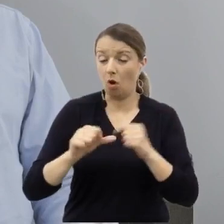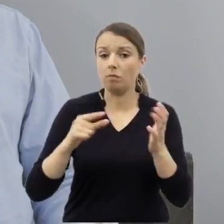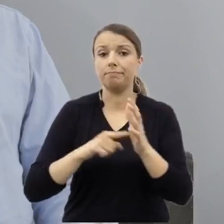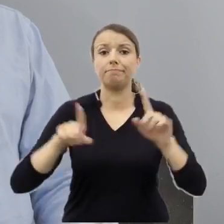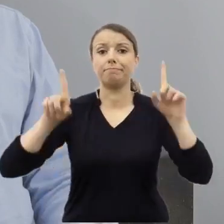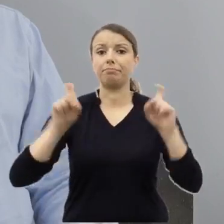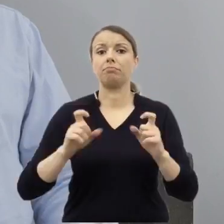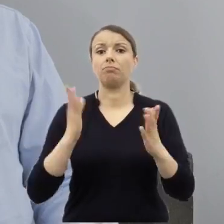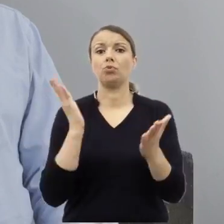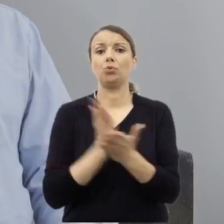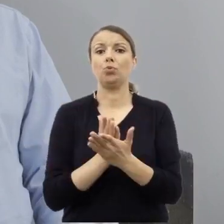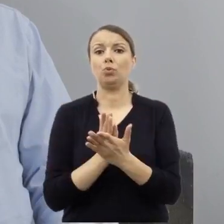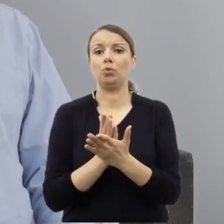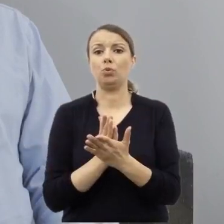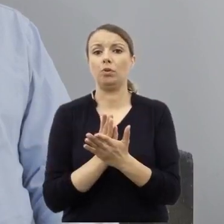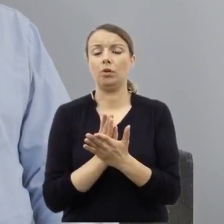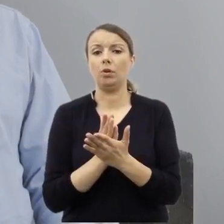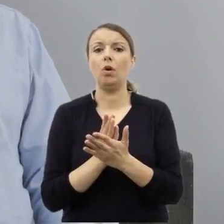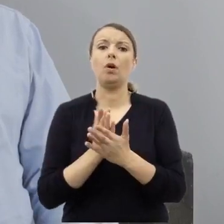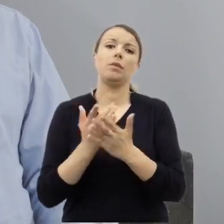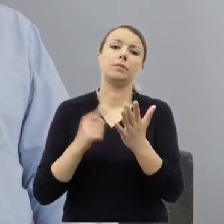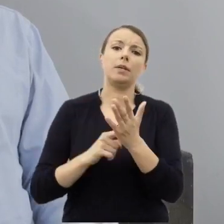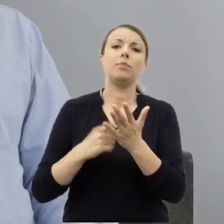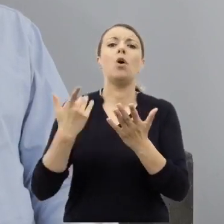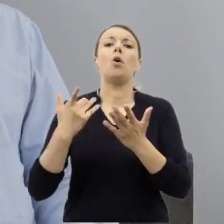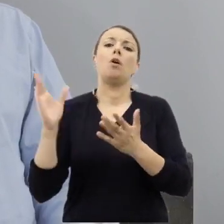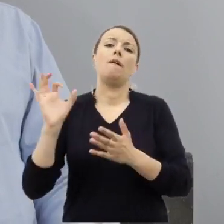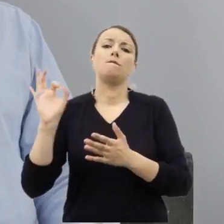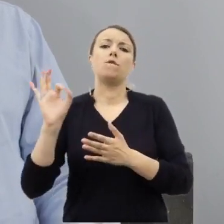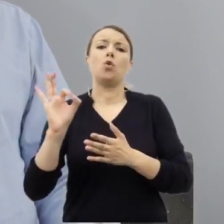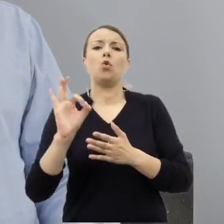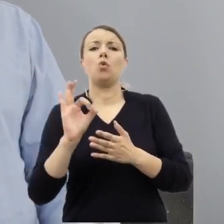już mowy końcowe obrońców.